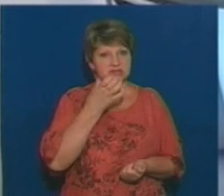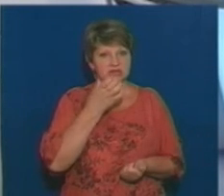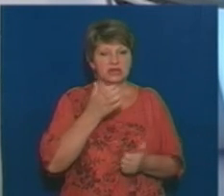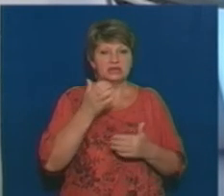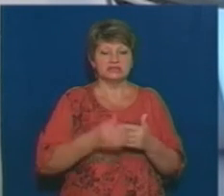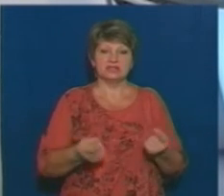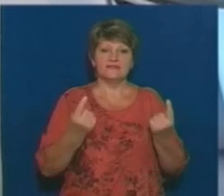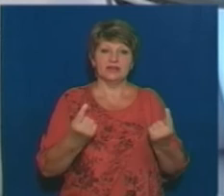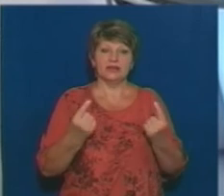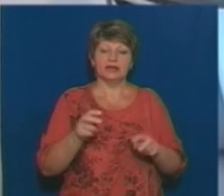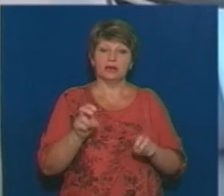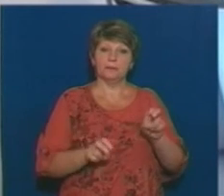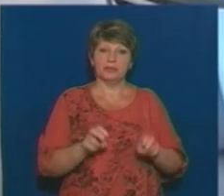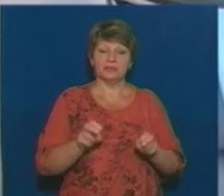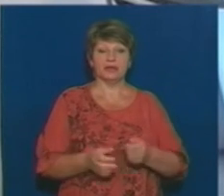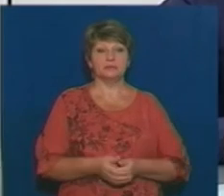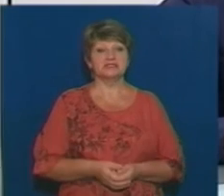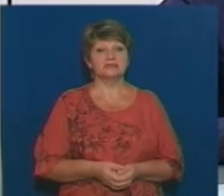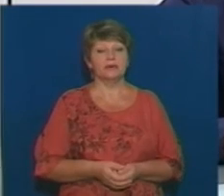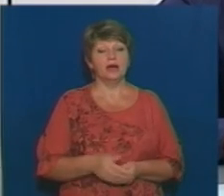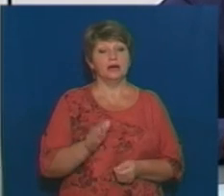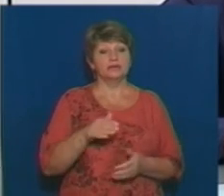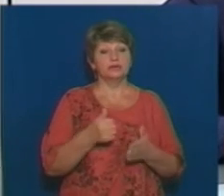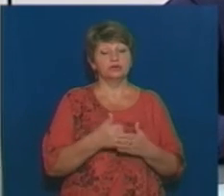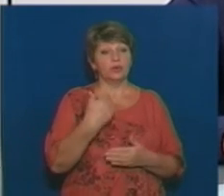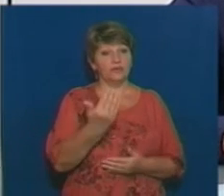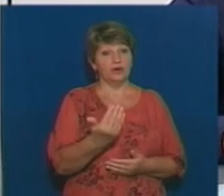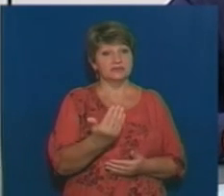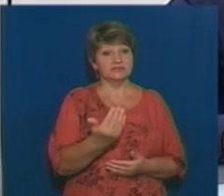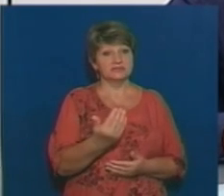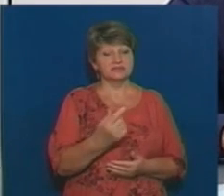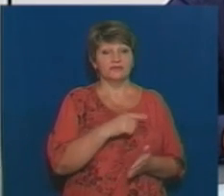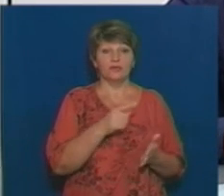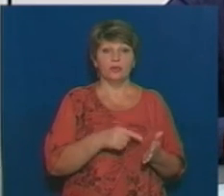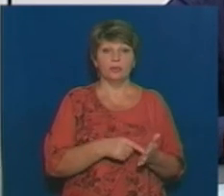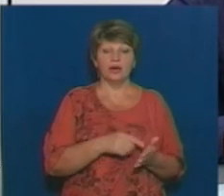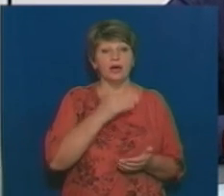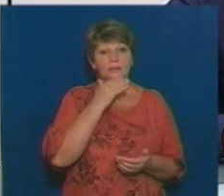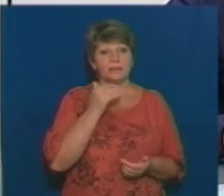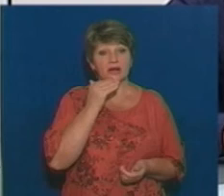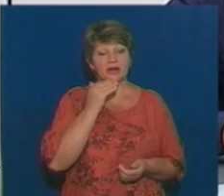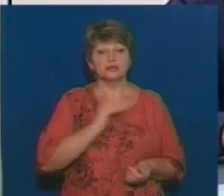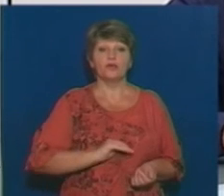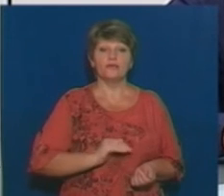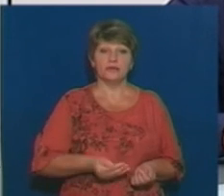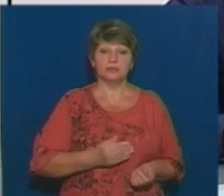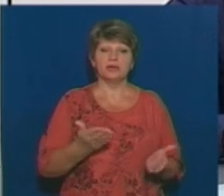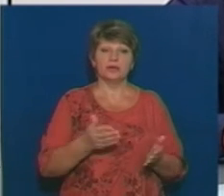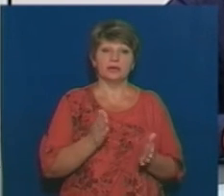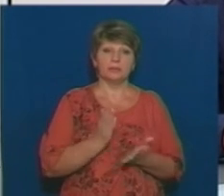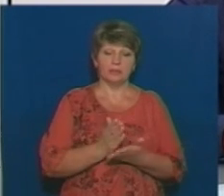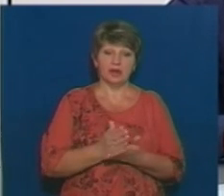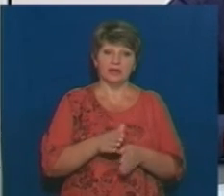підприємств. Тоді до Артура, як до людини, яка моніториться, Сергій говорить, що в Україні багато таких фірм, які можуть виконати